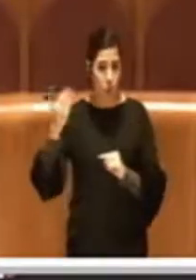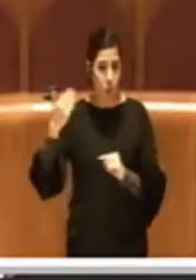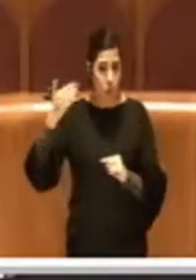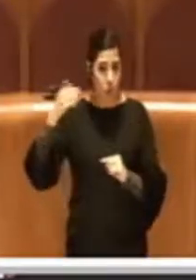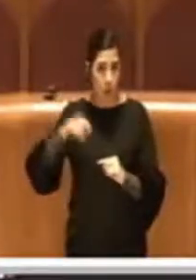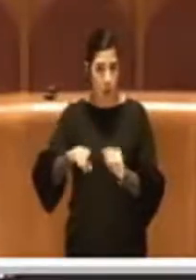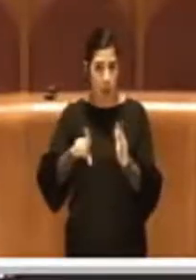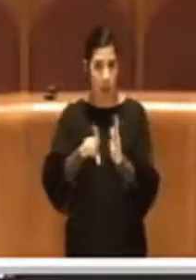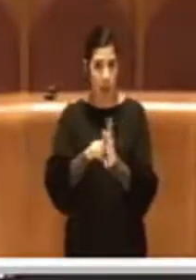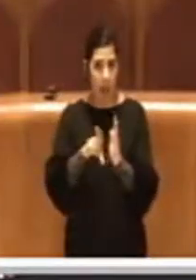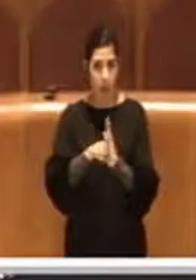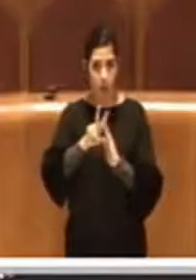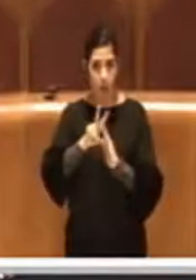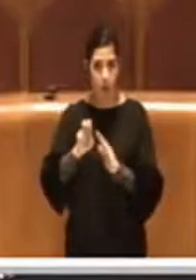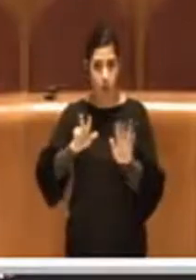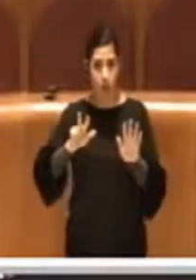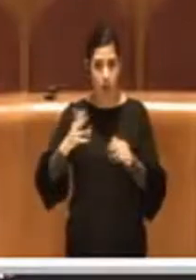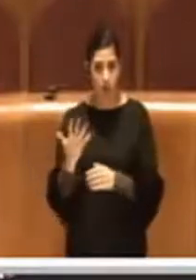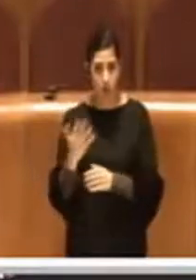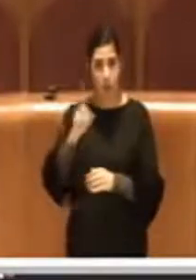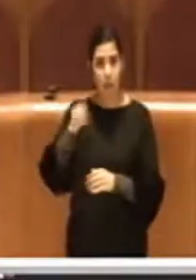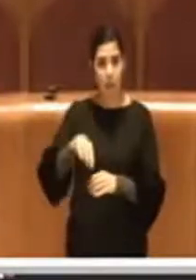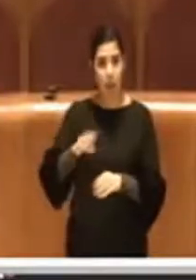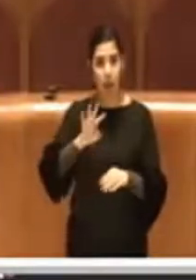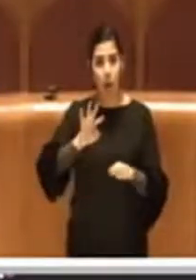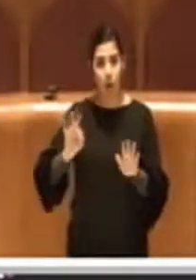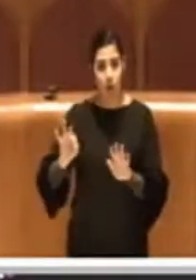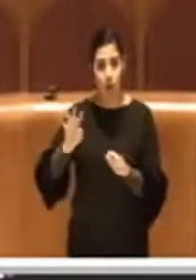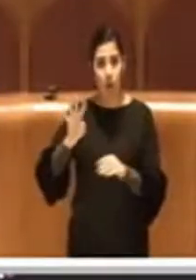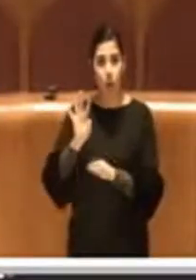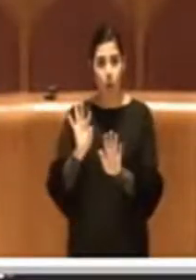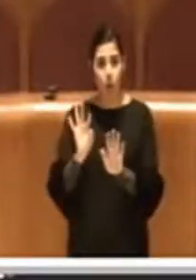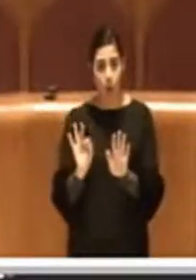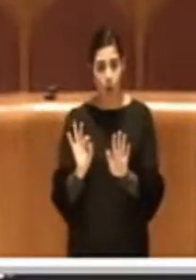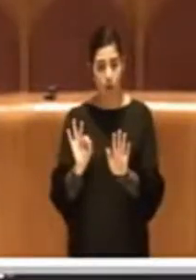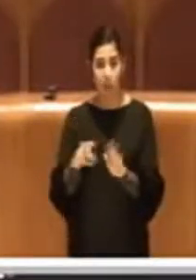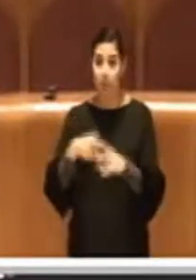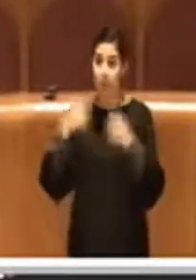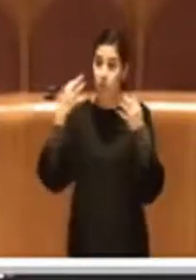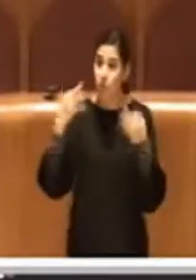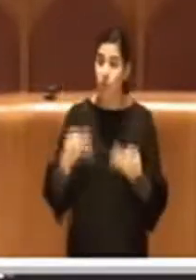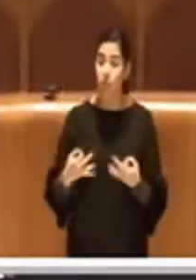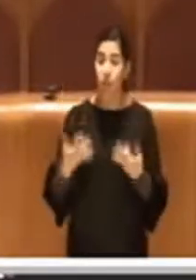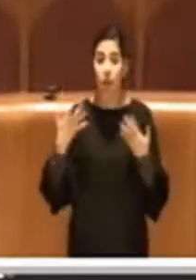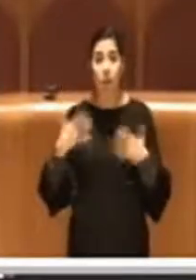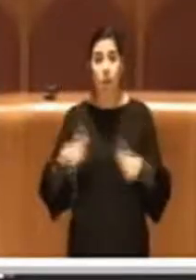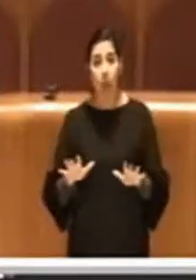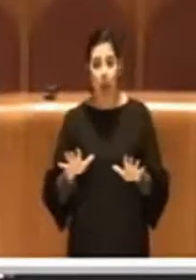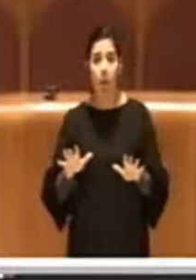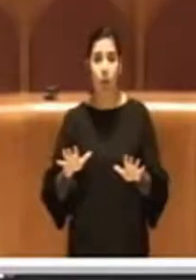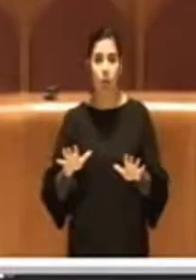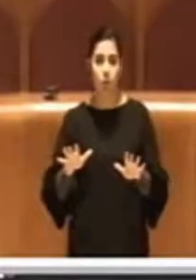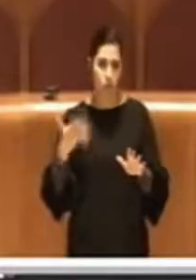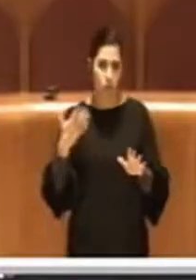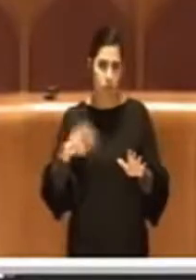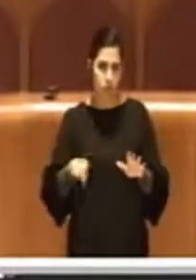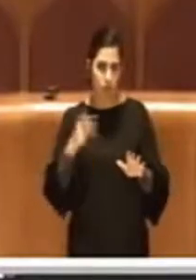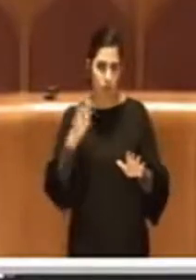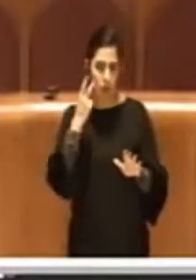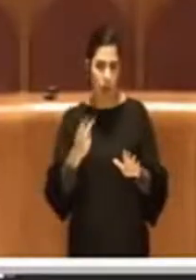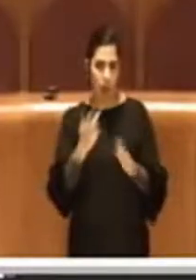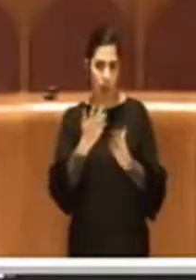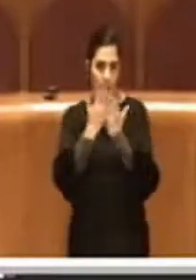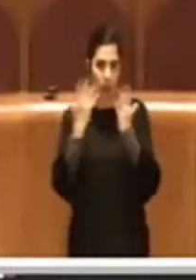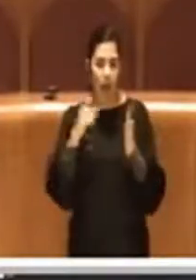285 del 1990 ed è stato stabilito, così come riportano i commi